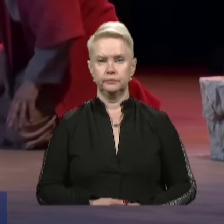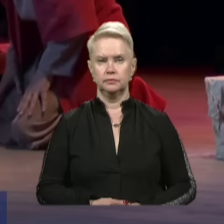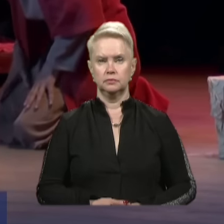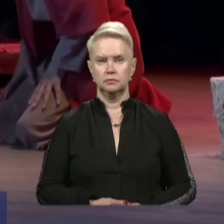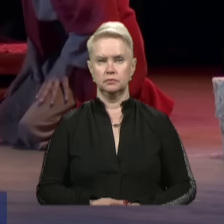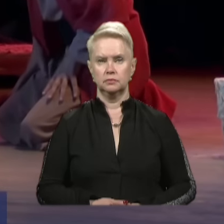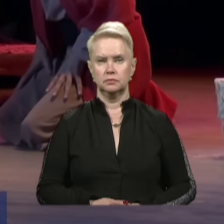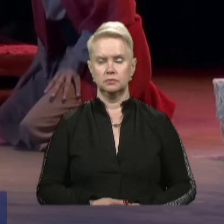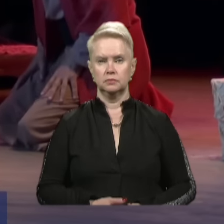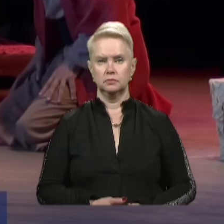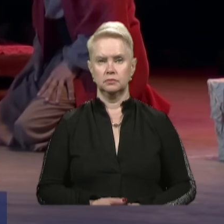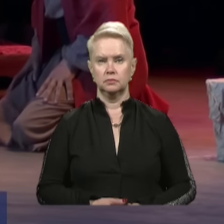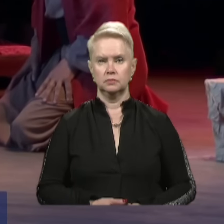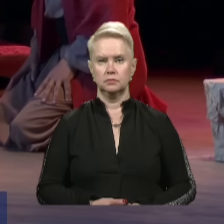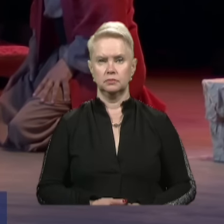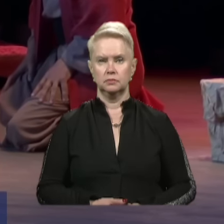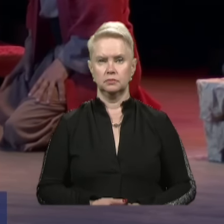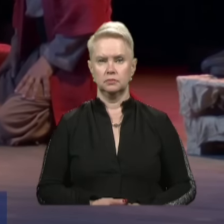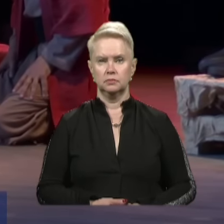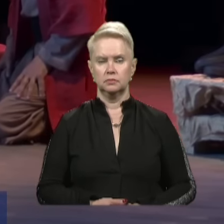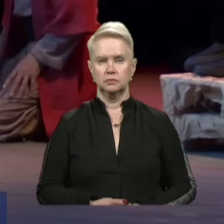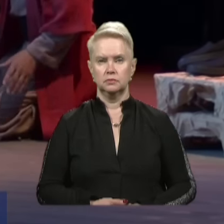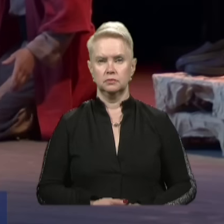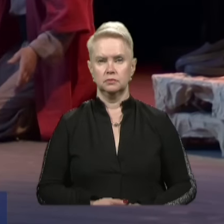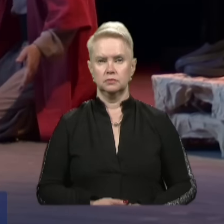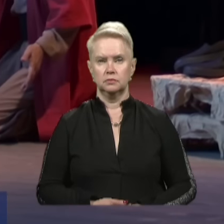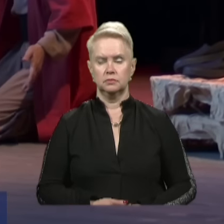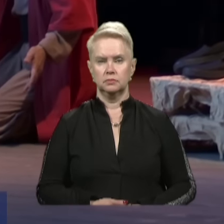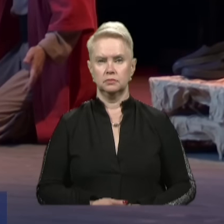І вийшов покласти країцем стражання.